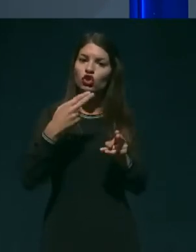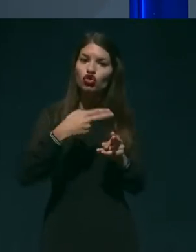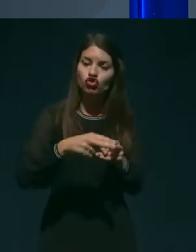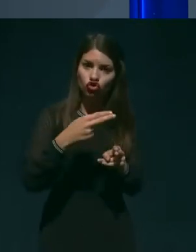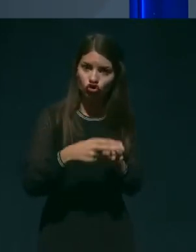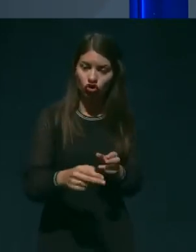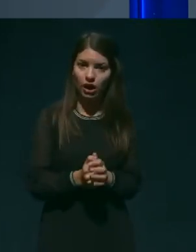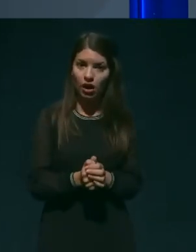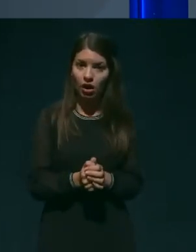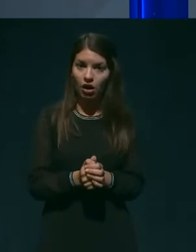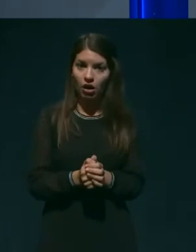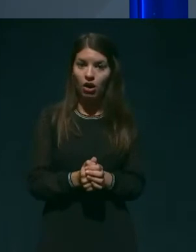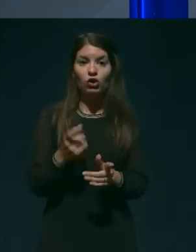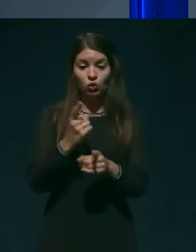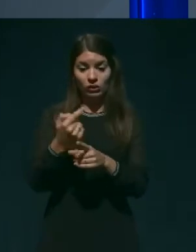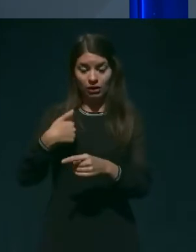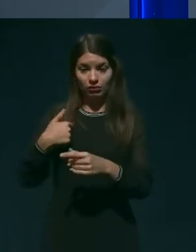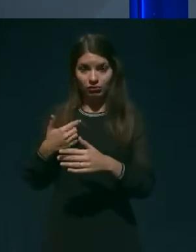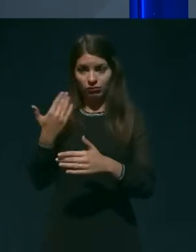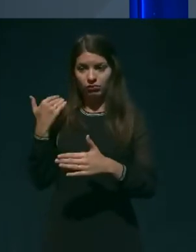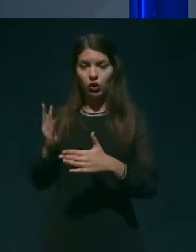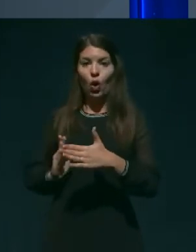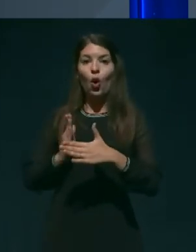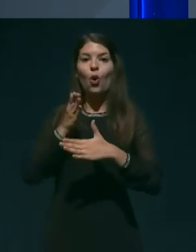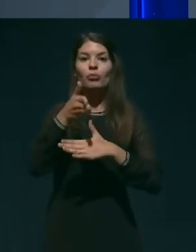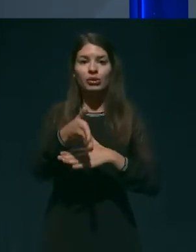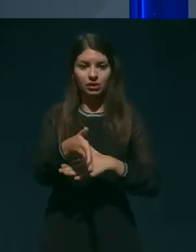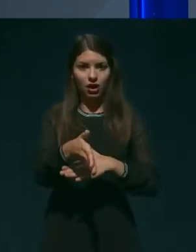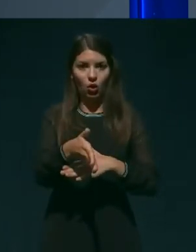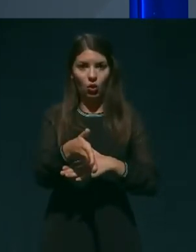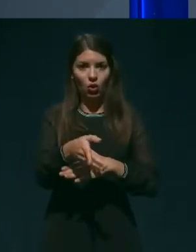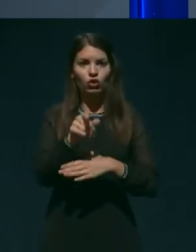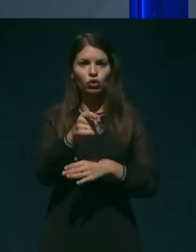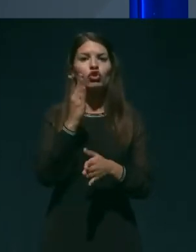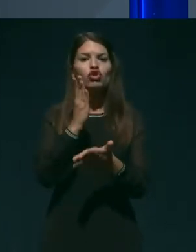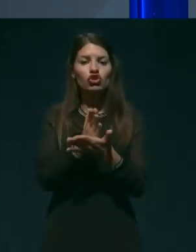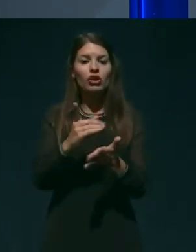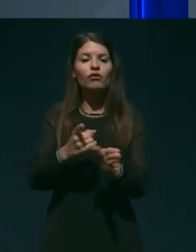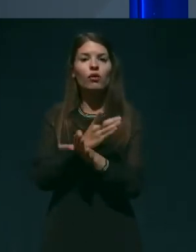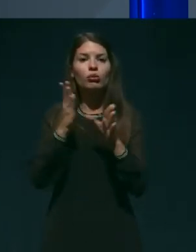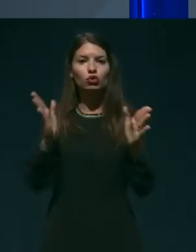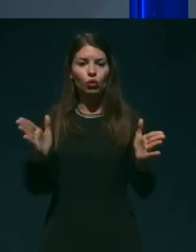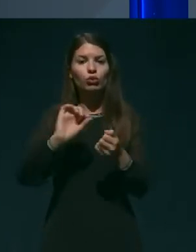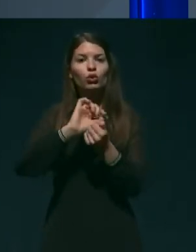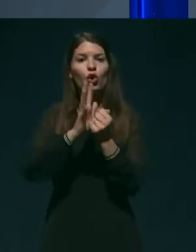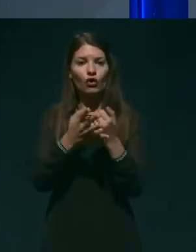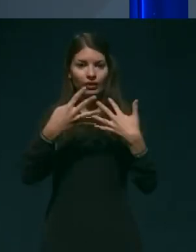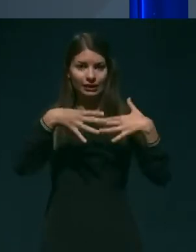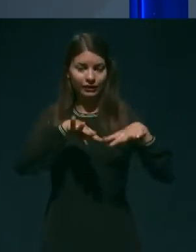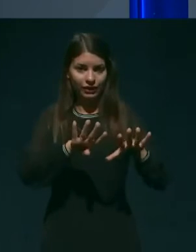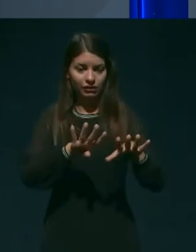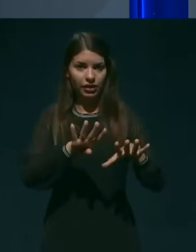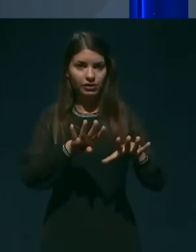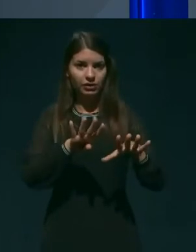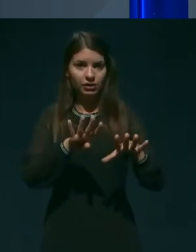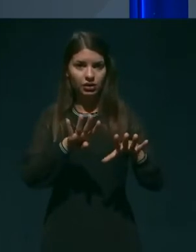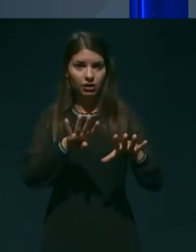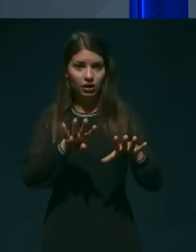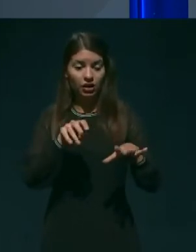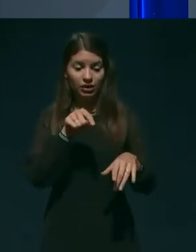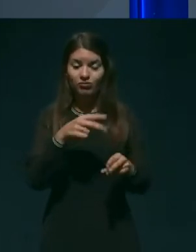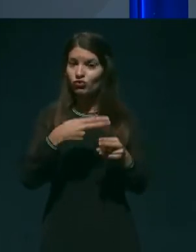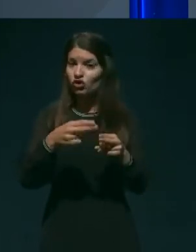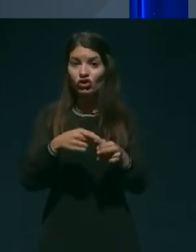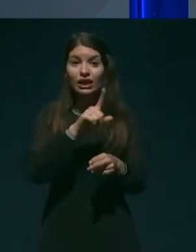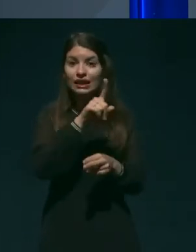obisku pri njih in je že bila ta epidemija oziroma okužba v polnem teku, ni bilo izvedeno,